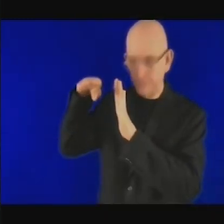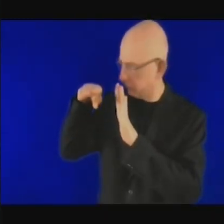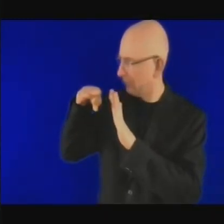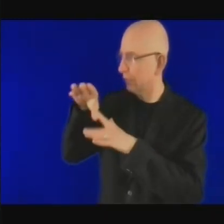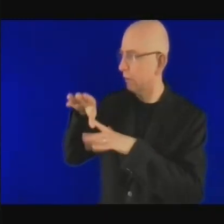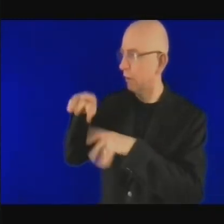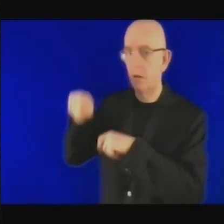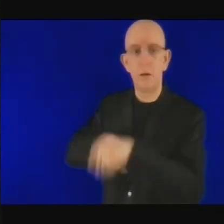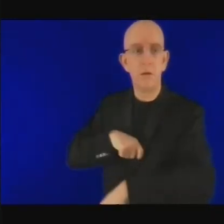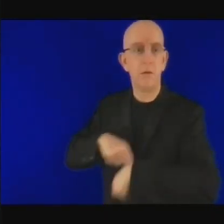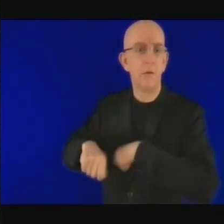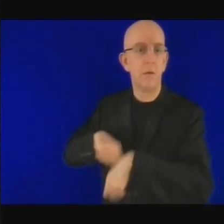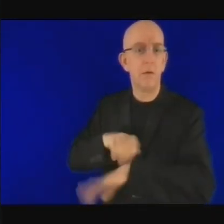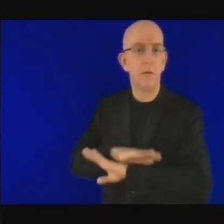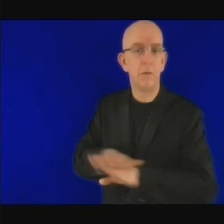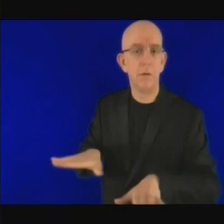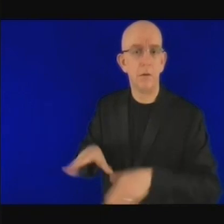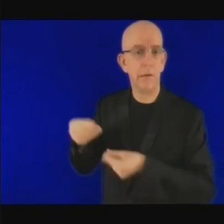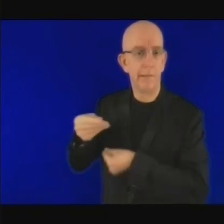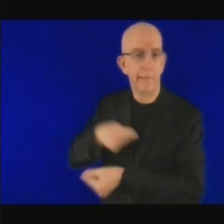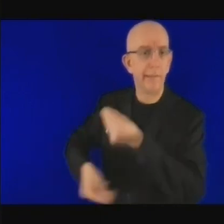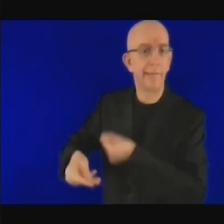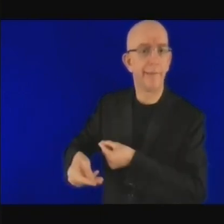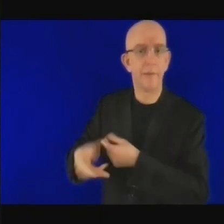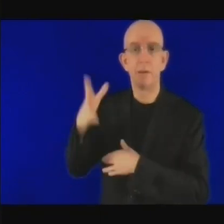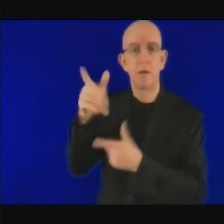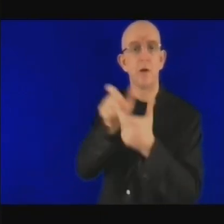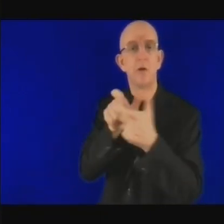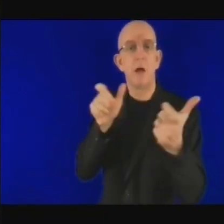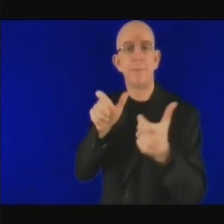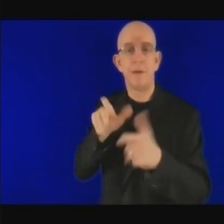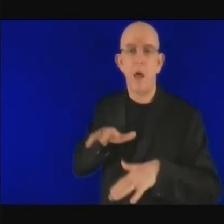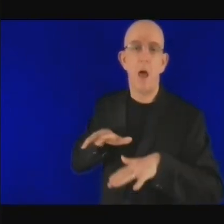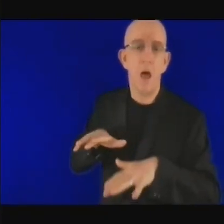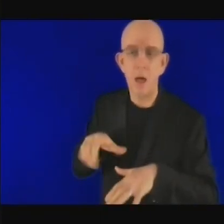lesquels le secteur privé souhaite s'impliquer depuis quatre ou cinq ans